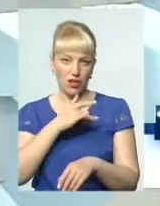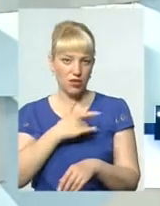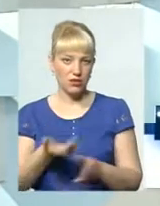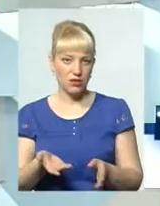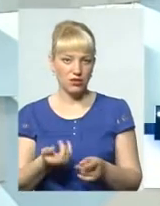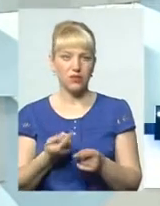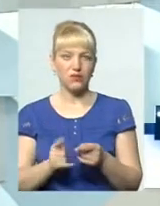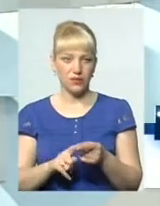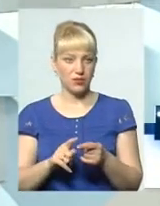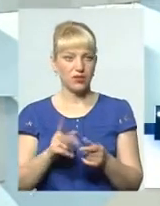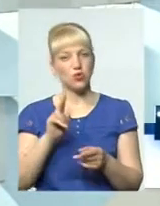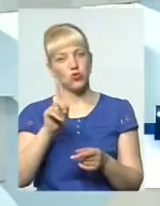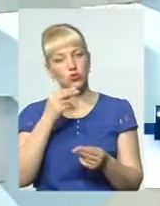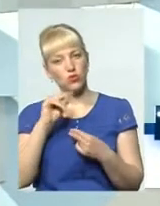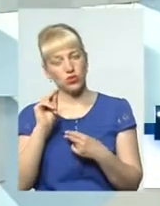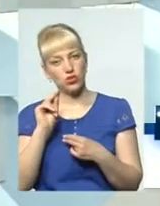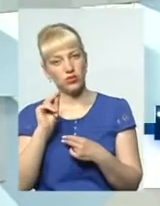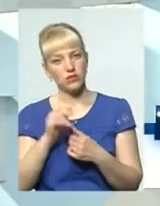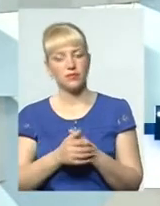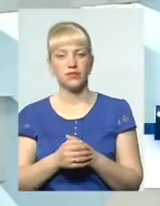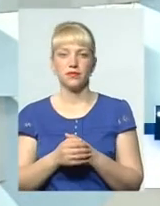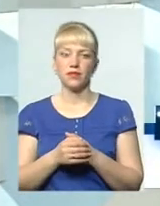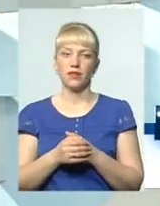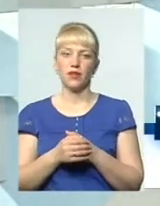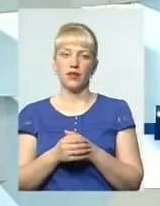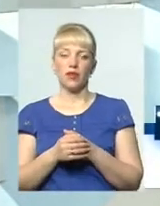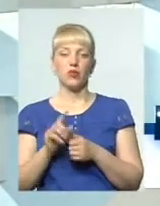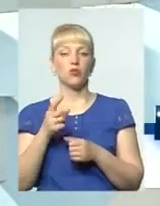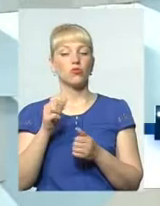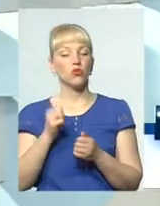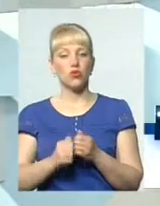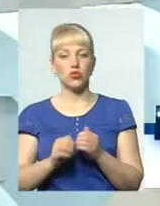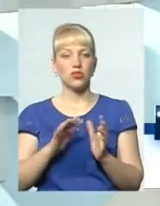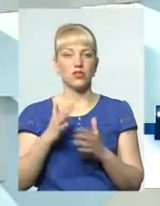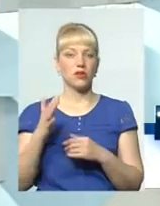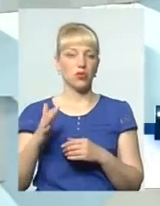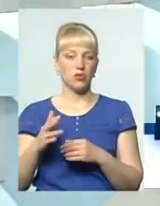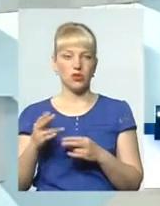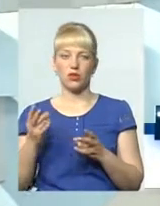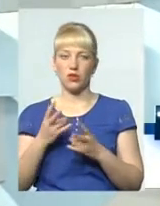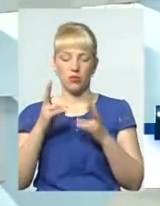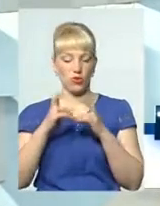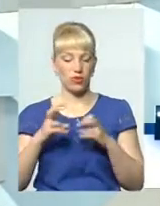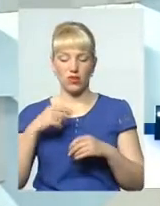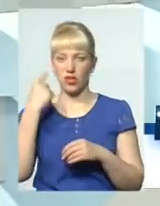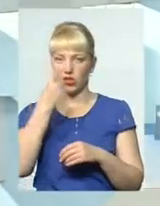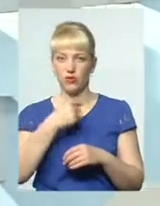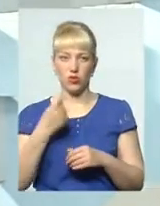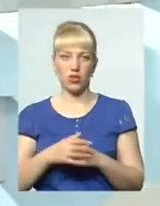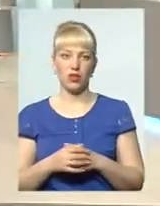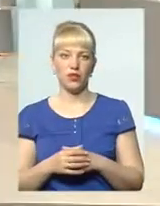Хіба це кращий варіант? Тому кожен випадок потрібно розглядати індивідуально.